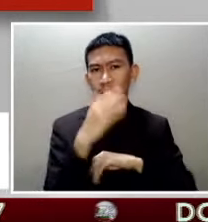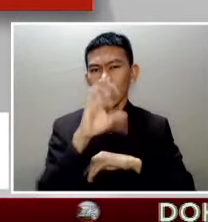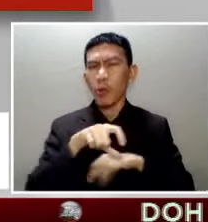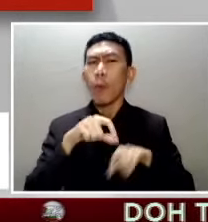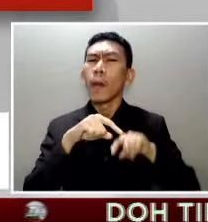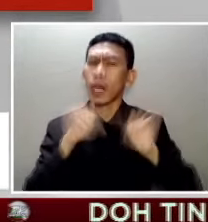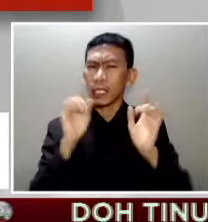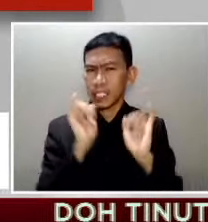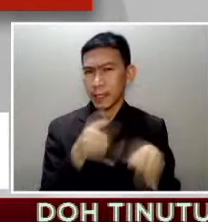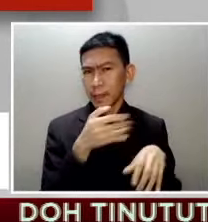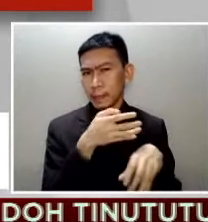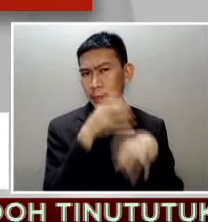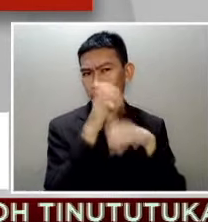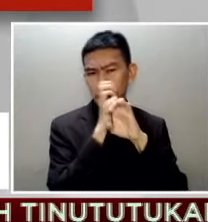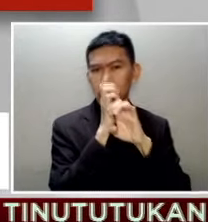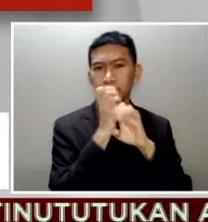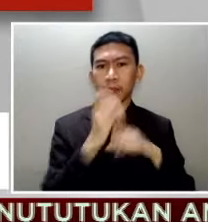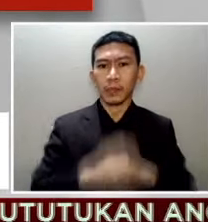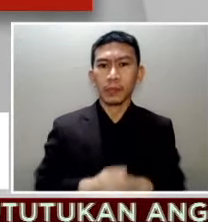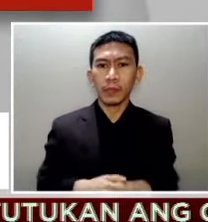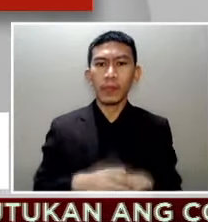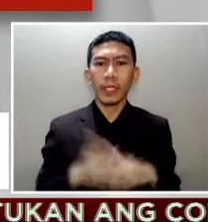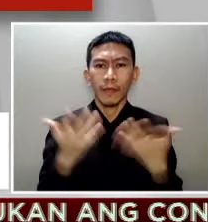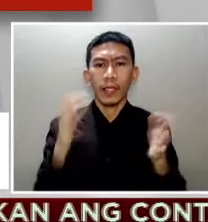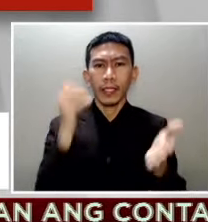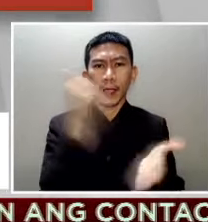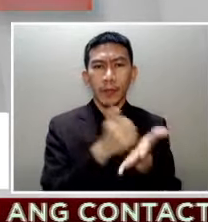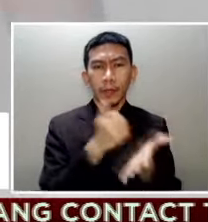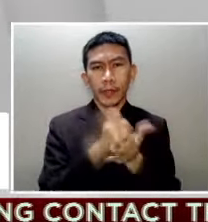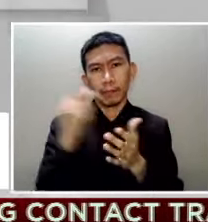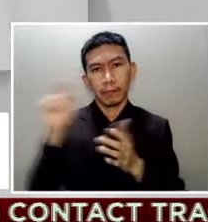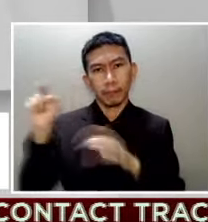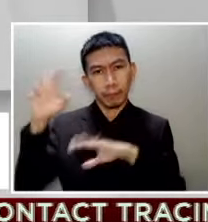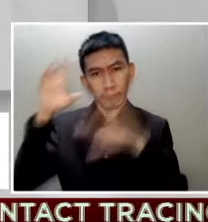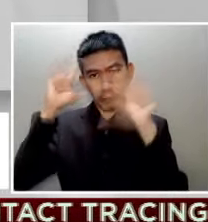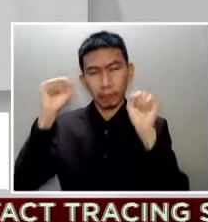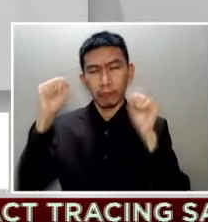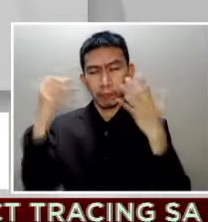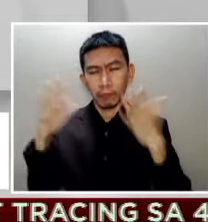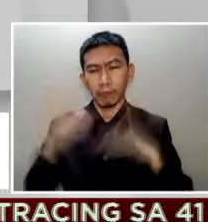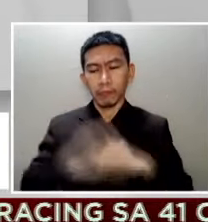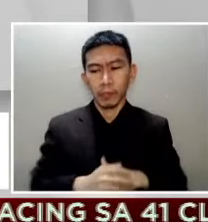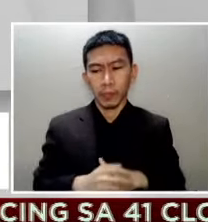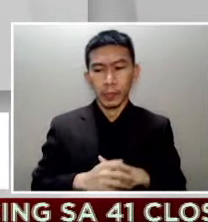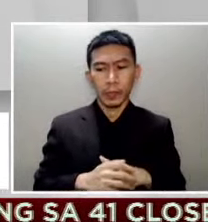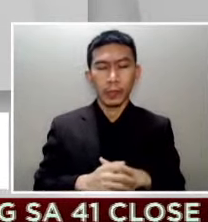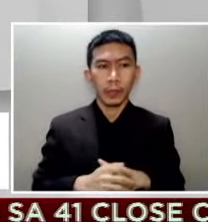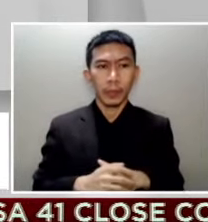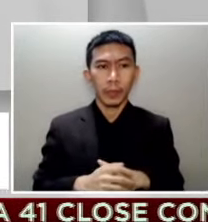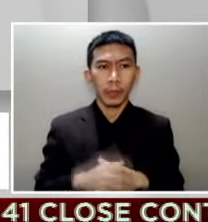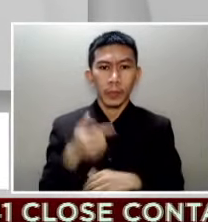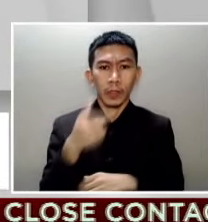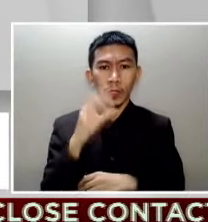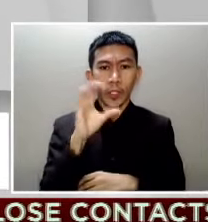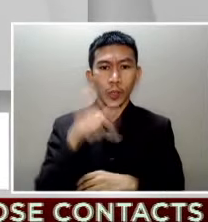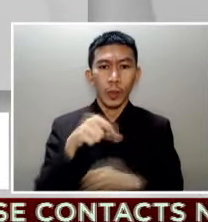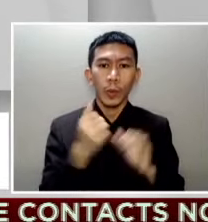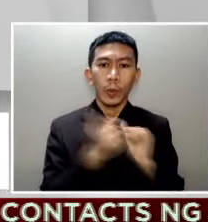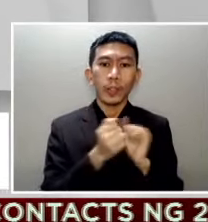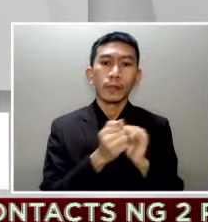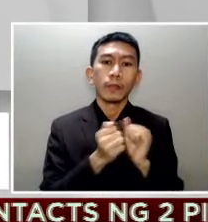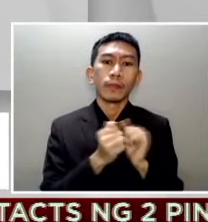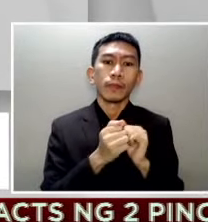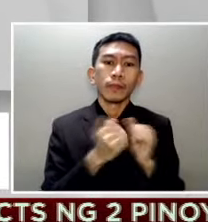sa ilalim ng general community quarantine with heightened restrictions,